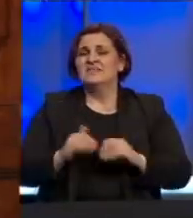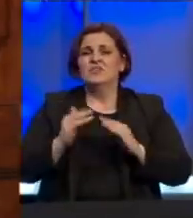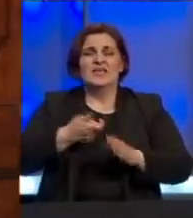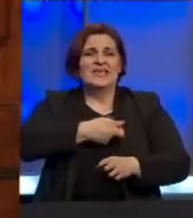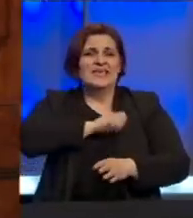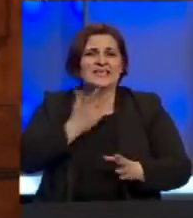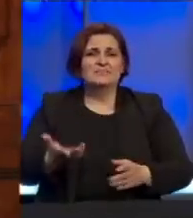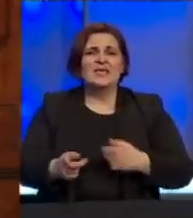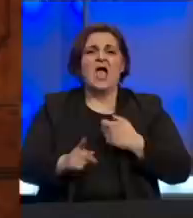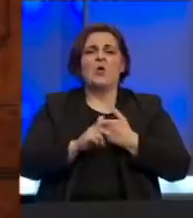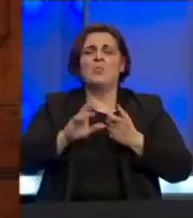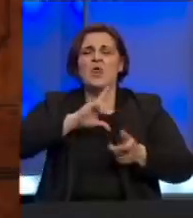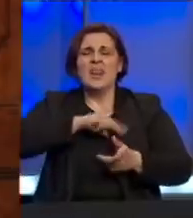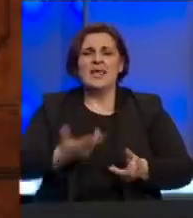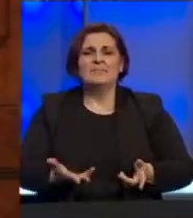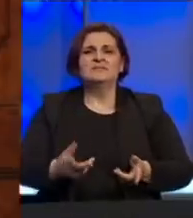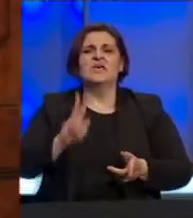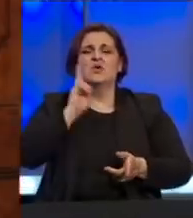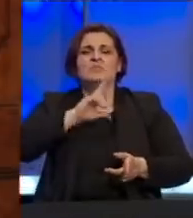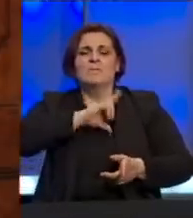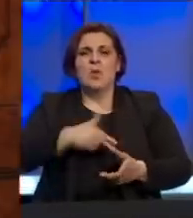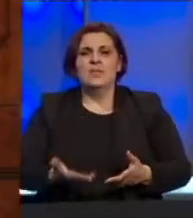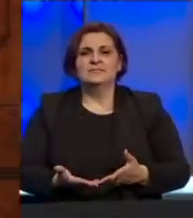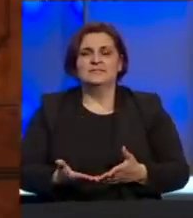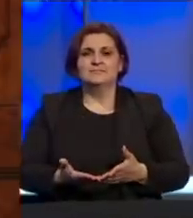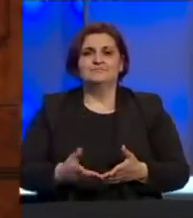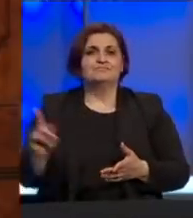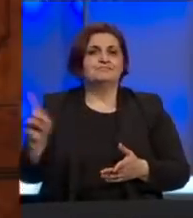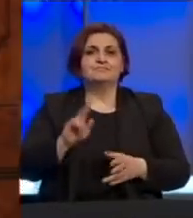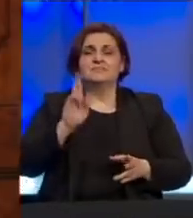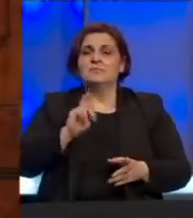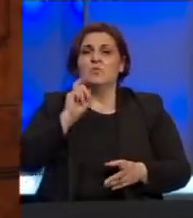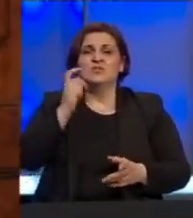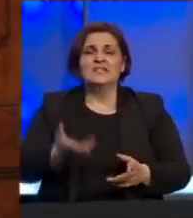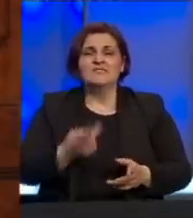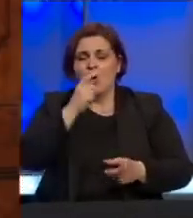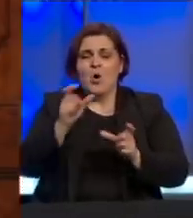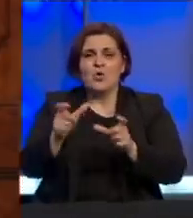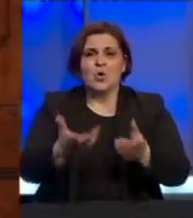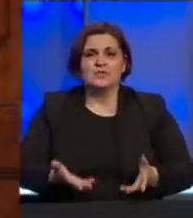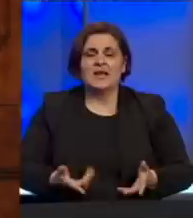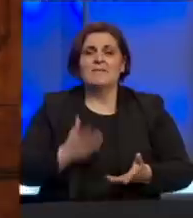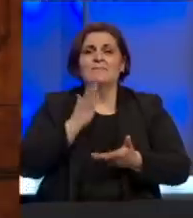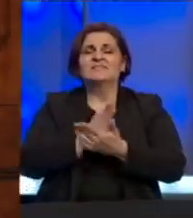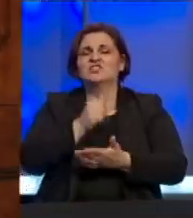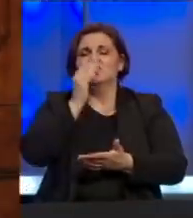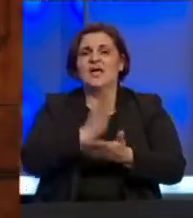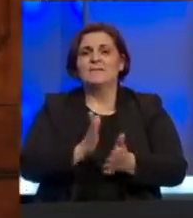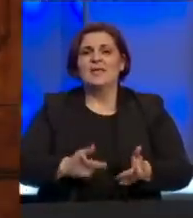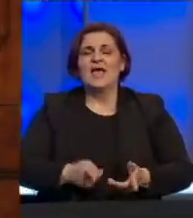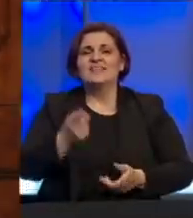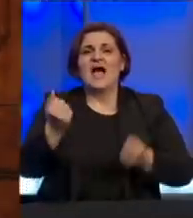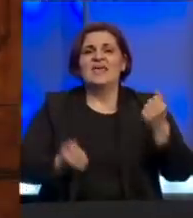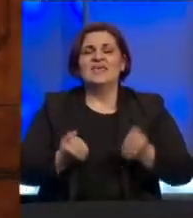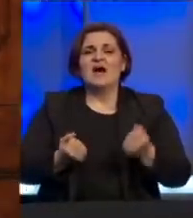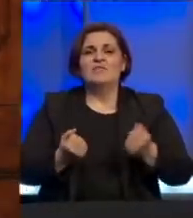Inspekcija i Komunalne policije i opšte policije nije se moglo svaki dan iskontrolisati pa se desilo ono što se desilo da ta vozla